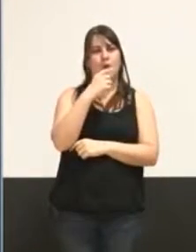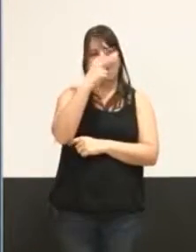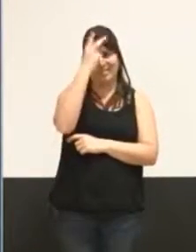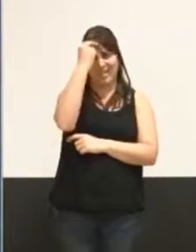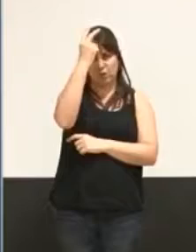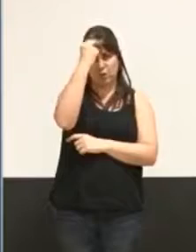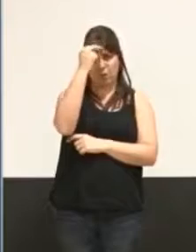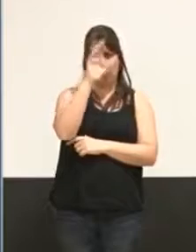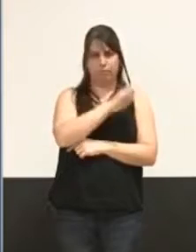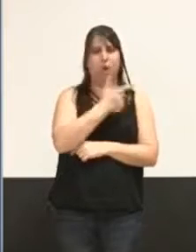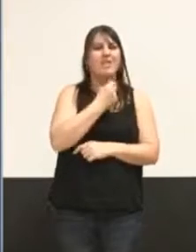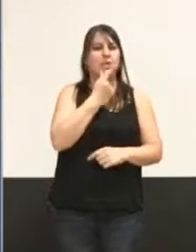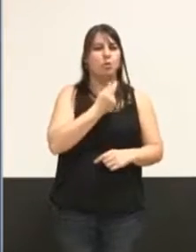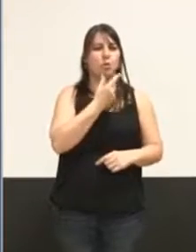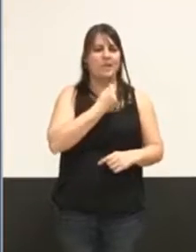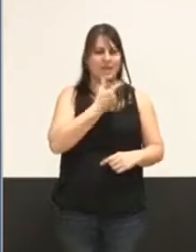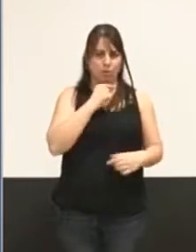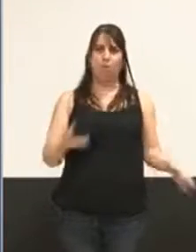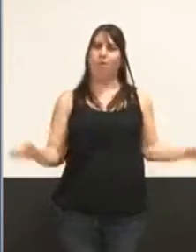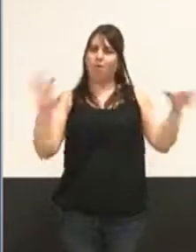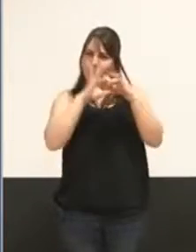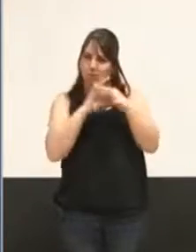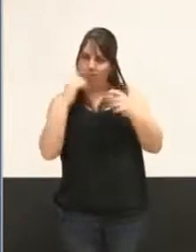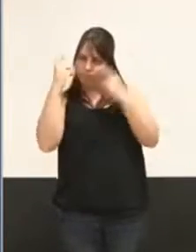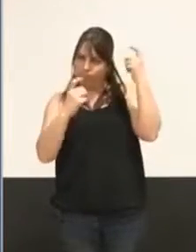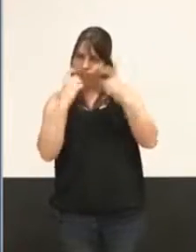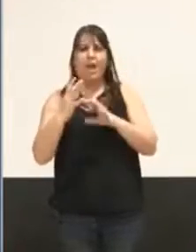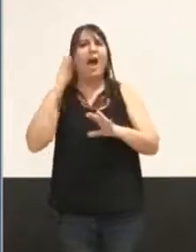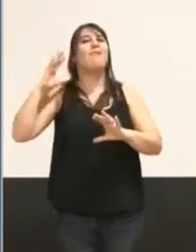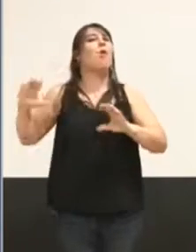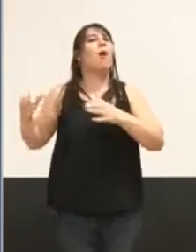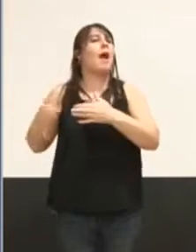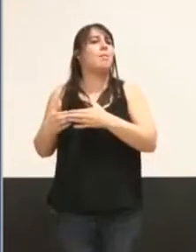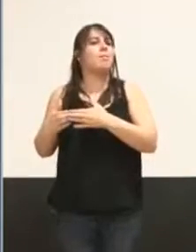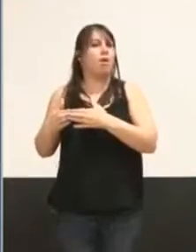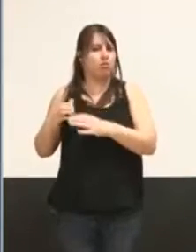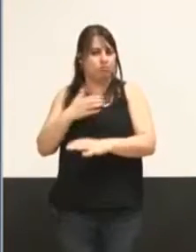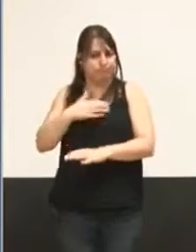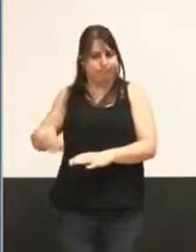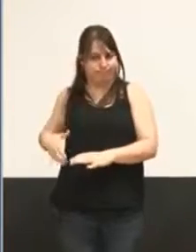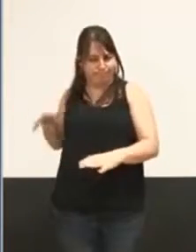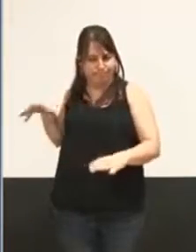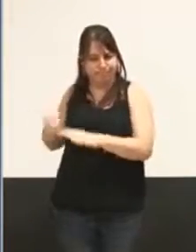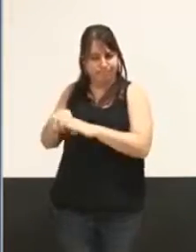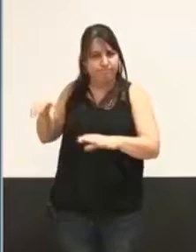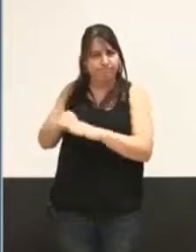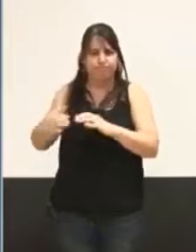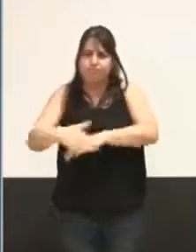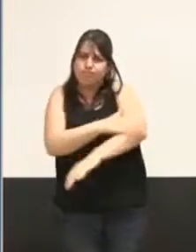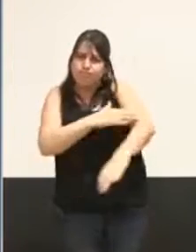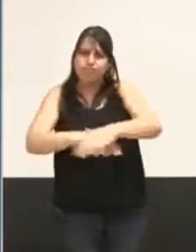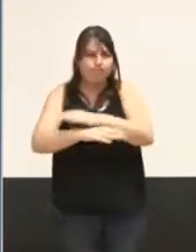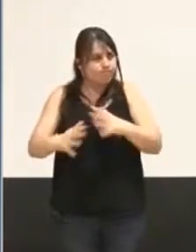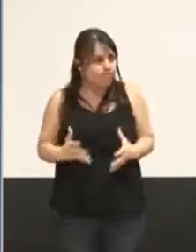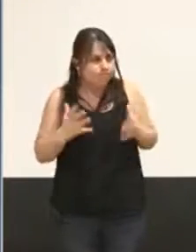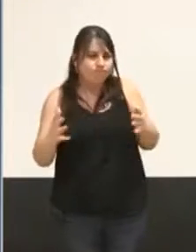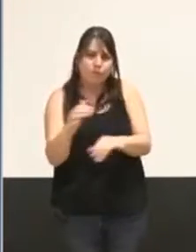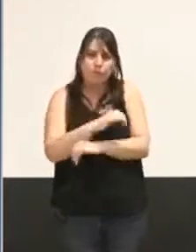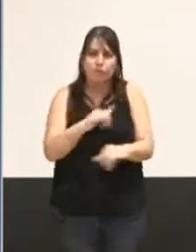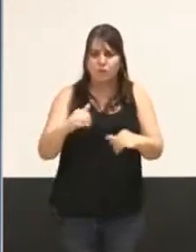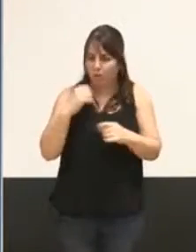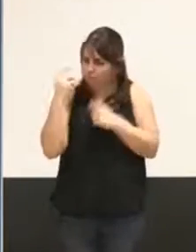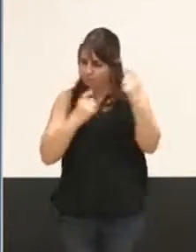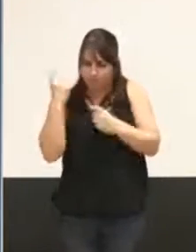mais pas seulement eux, l'ensemble des élus de l'époque étaient participants et fortement participants à cette démarche